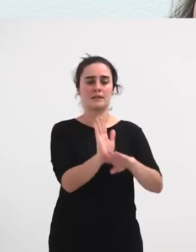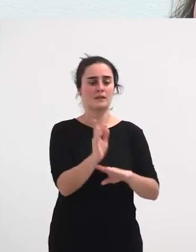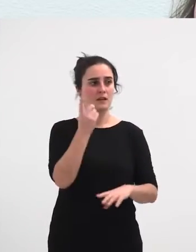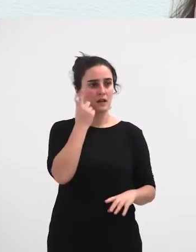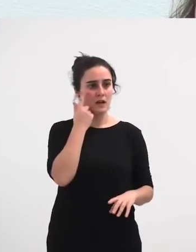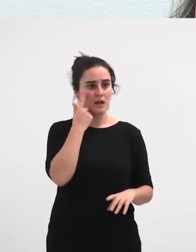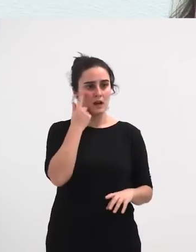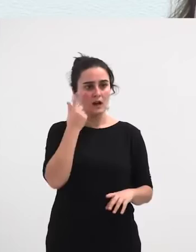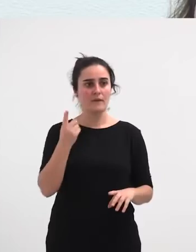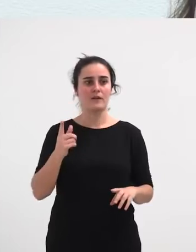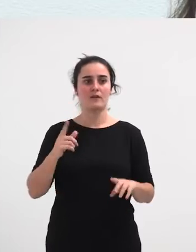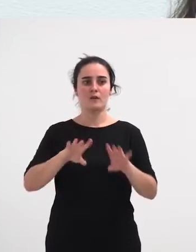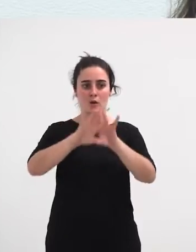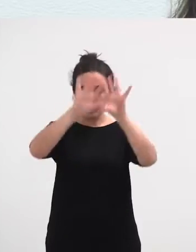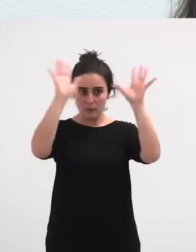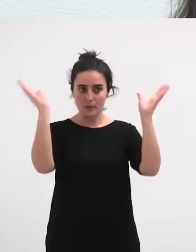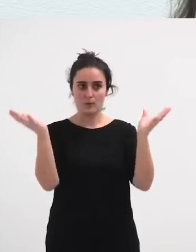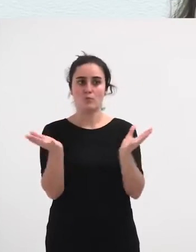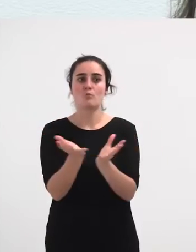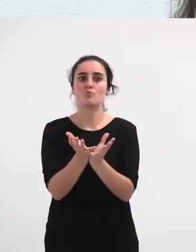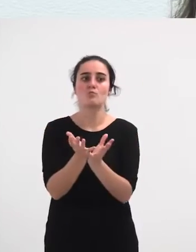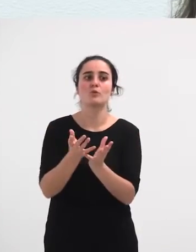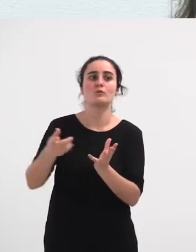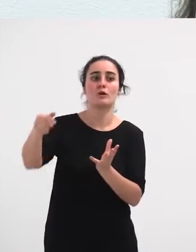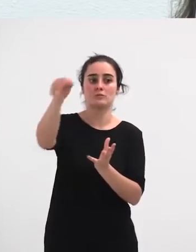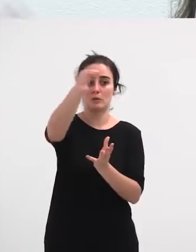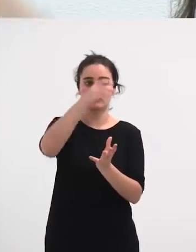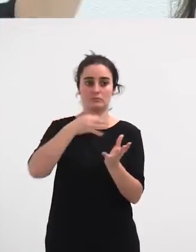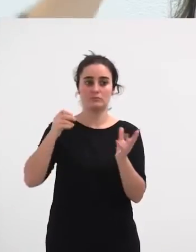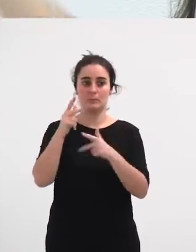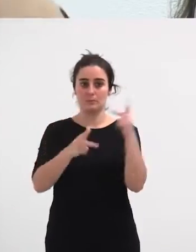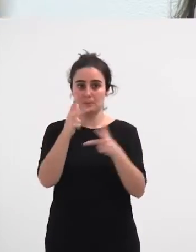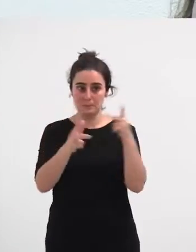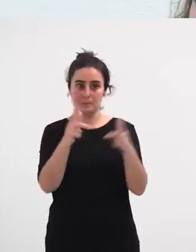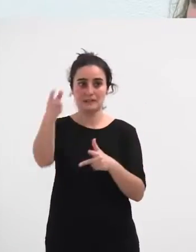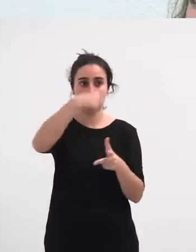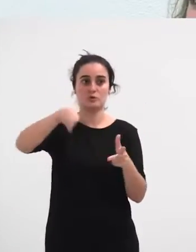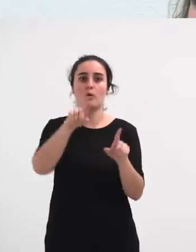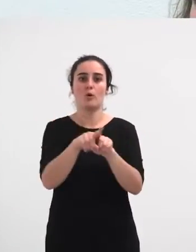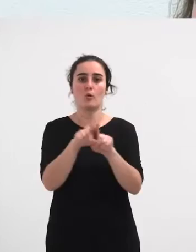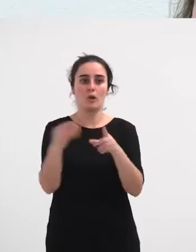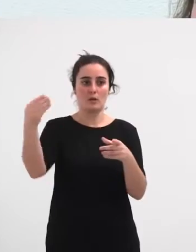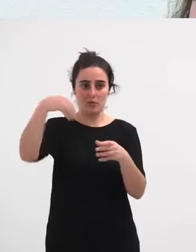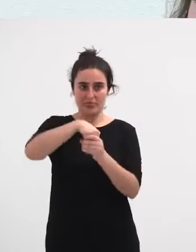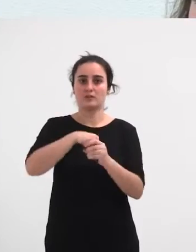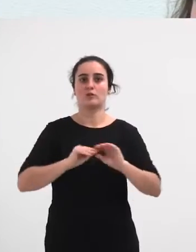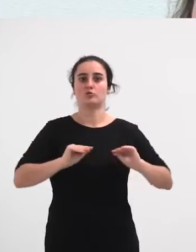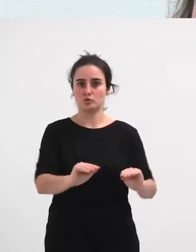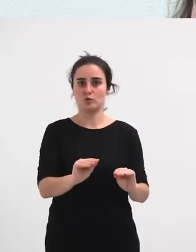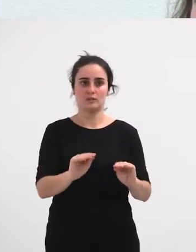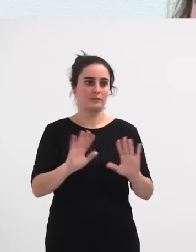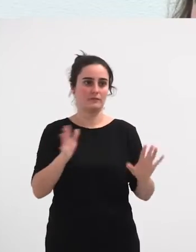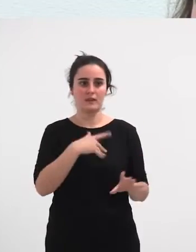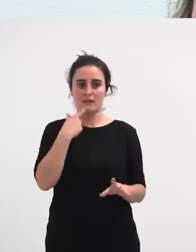diasporakoak sartzeak, kanterakoak balira bezala. O sea, nik esanun bueno, agur, o sea, kioske daiz. O sea, nola